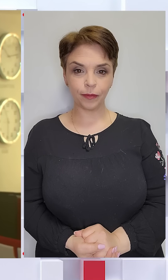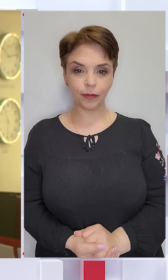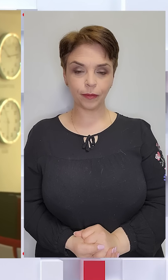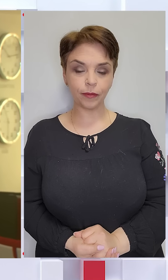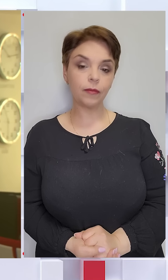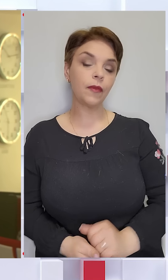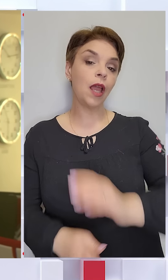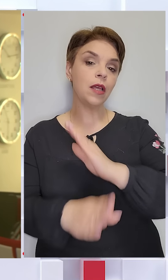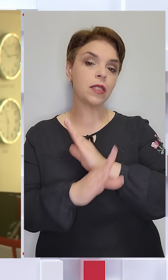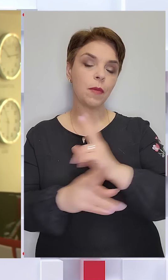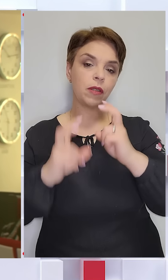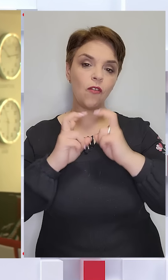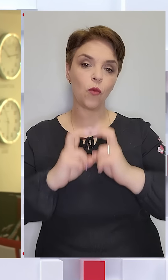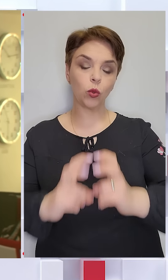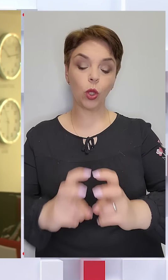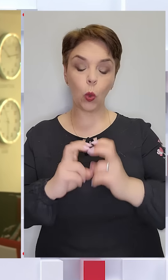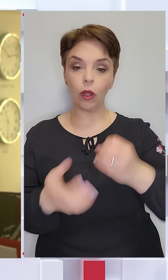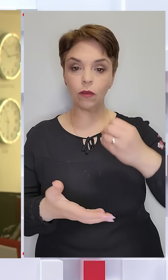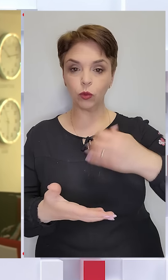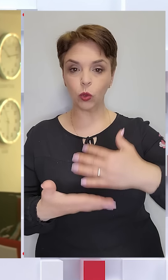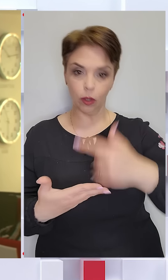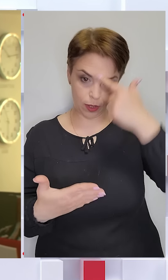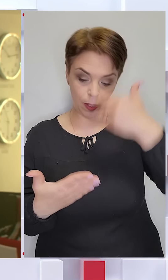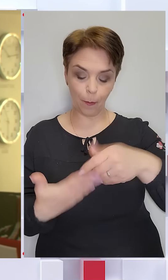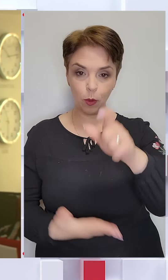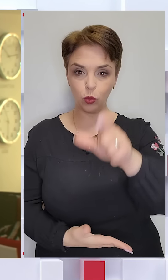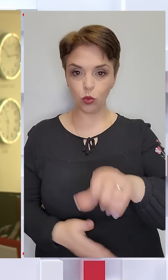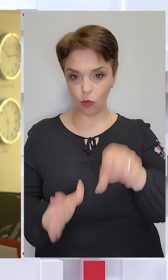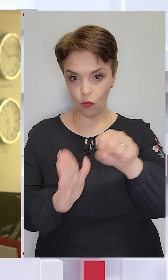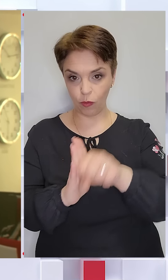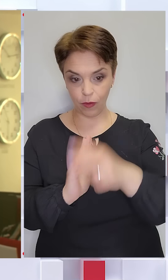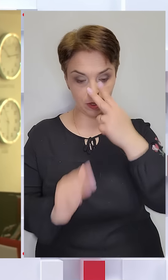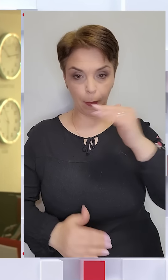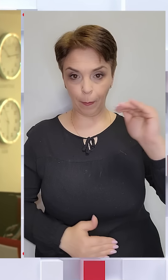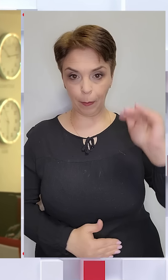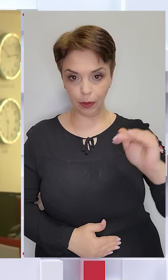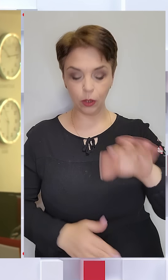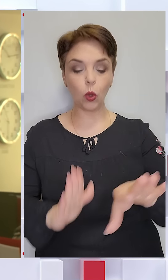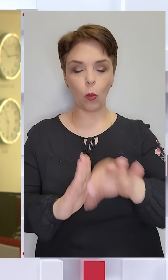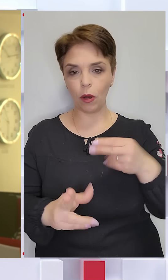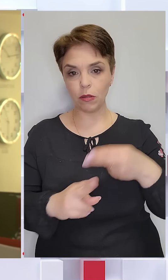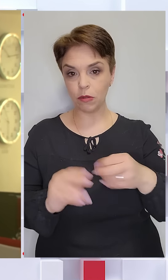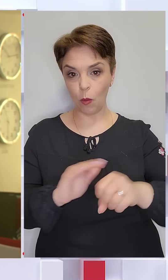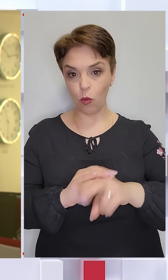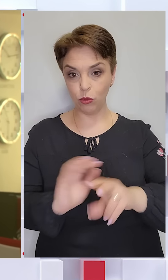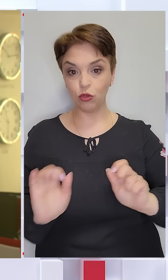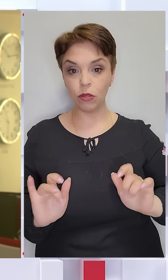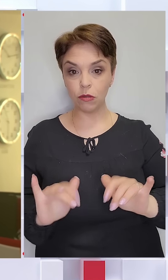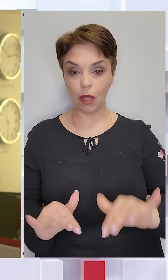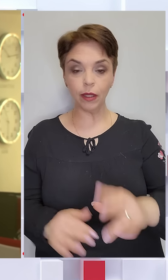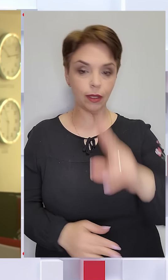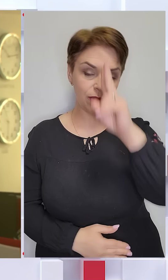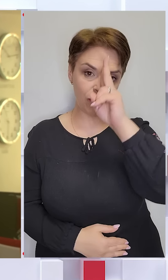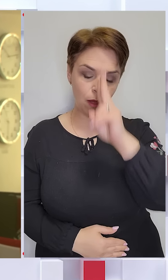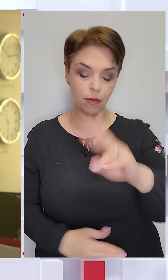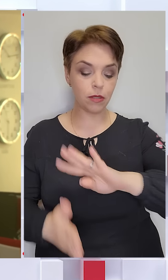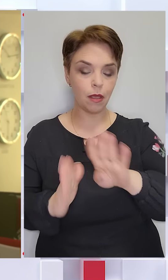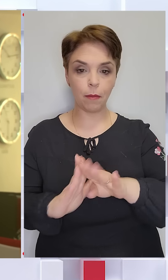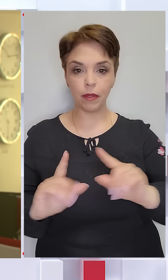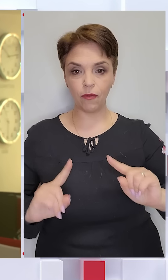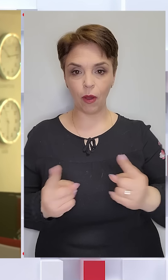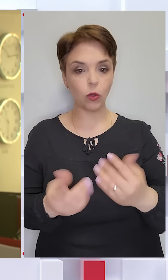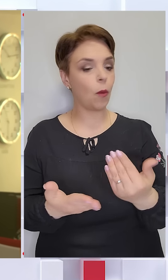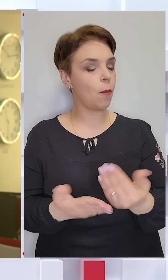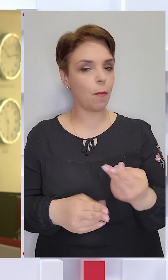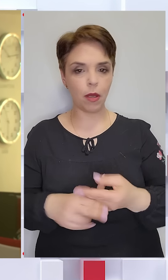Смерть на фунікулері у столиці. Підозрюваному у вбивстві підлітка обрали запобіжний захід два місяці під вартою